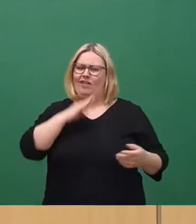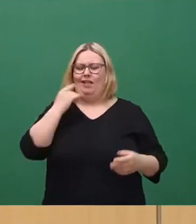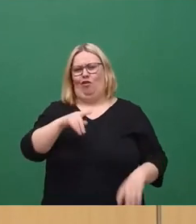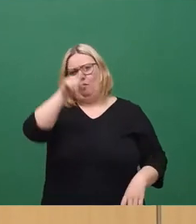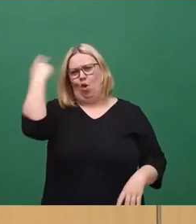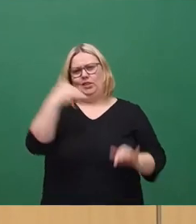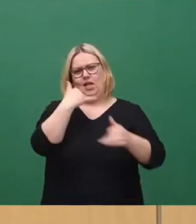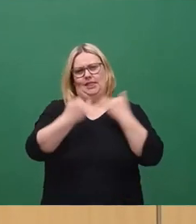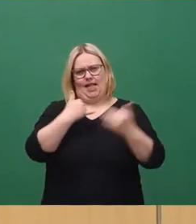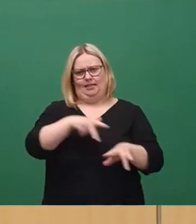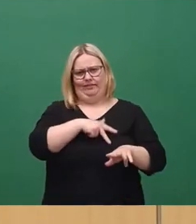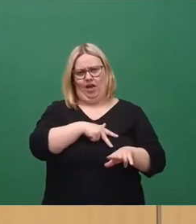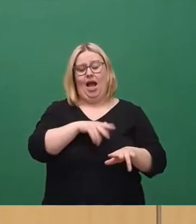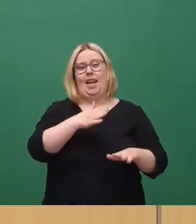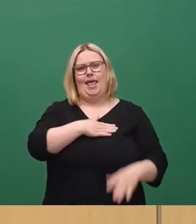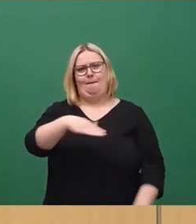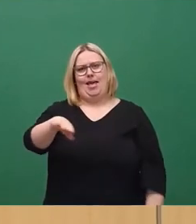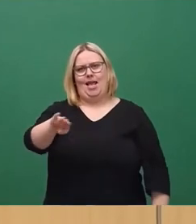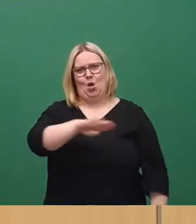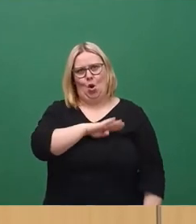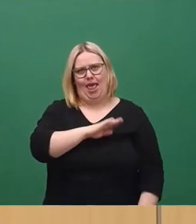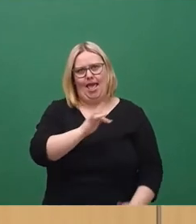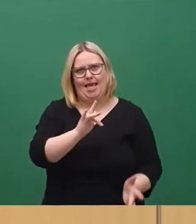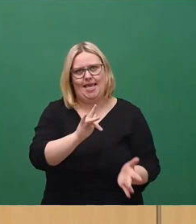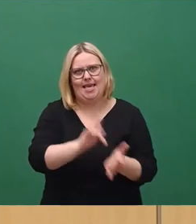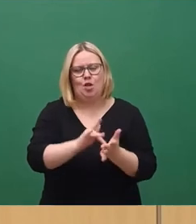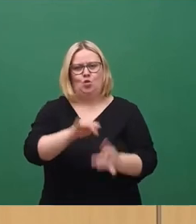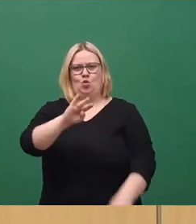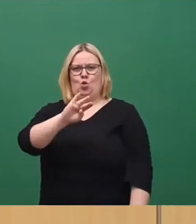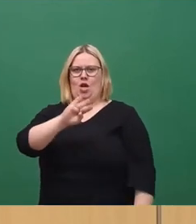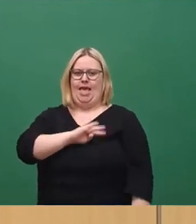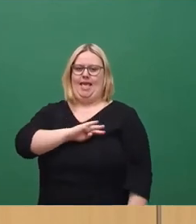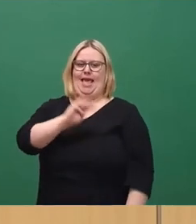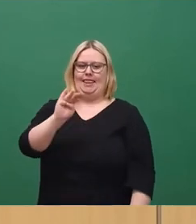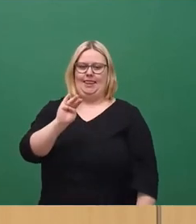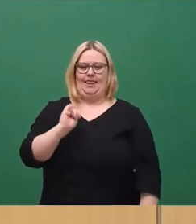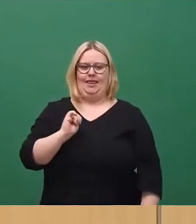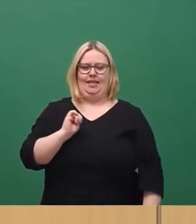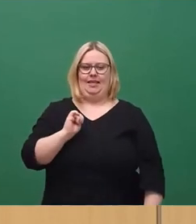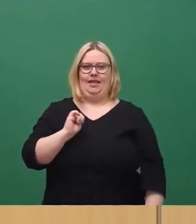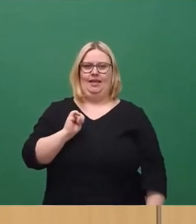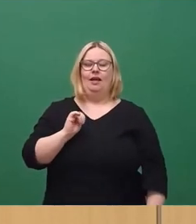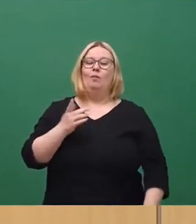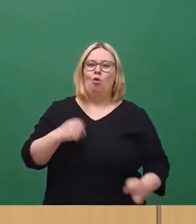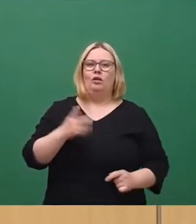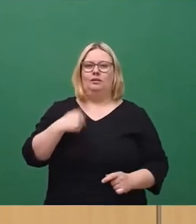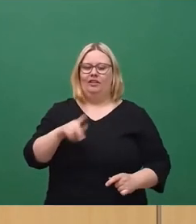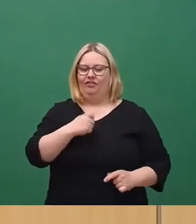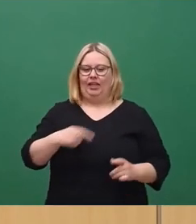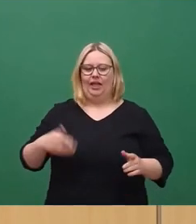worden. Liebe Kolleginnen und Kollegen, bei euch muss man ja nicht korrekt sein, liebe Kollegen der Dissidenten-Fraktion.